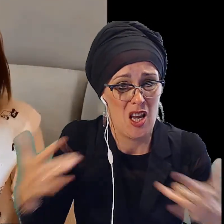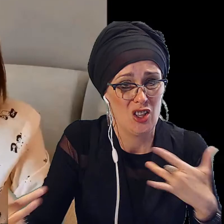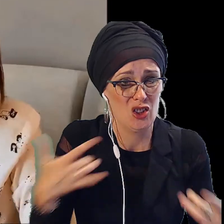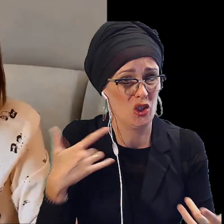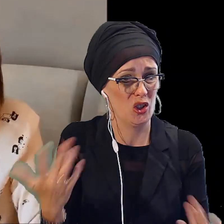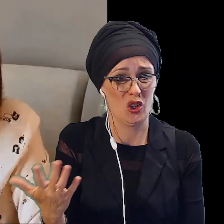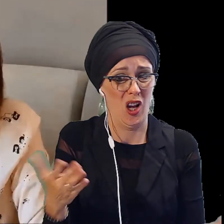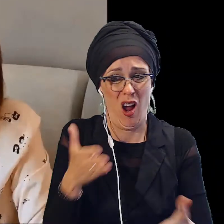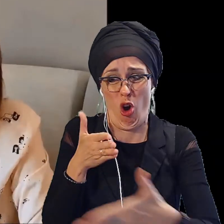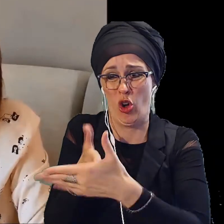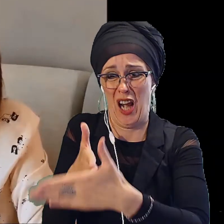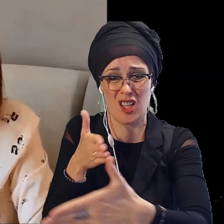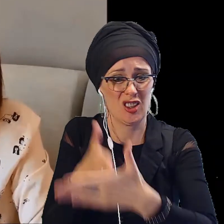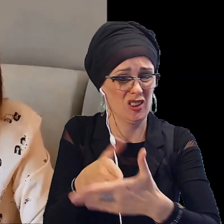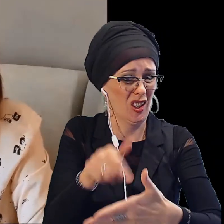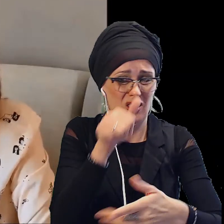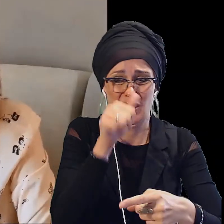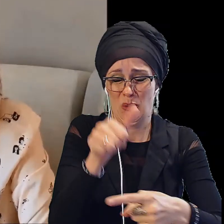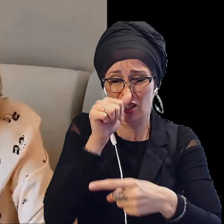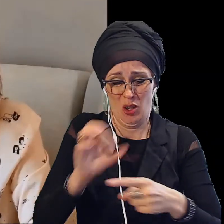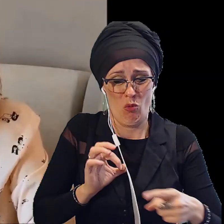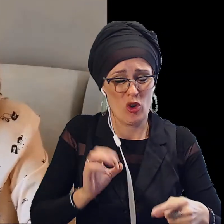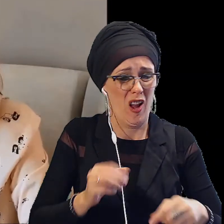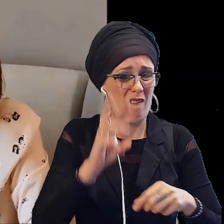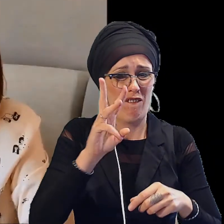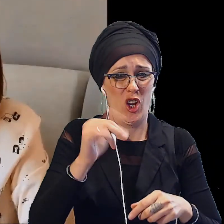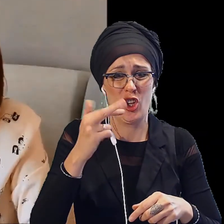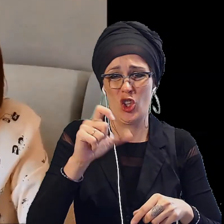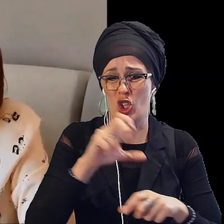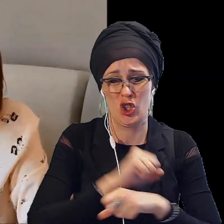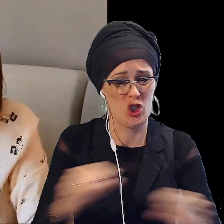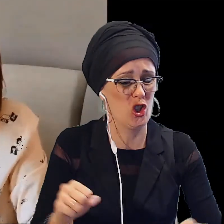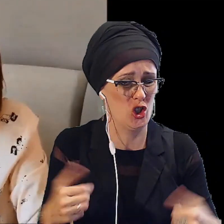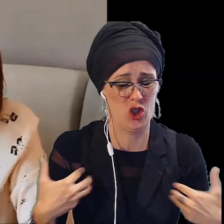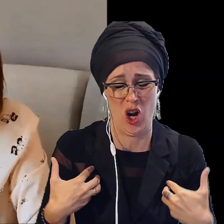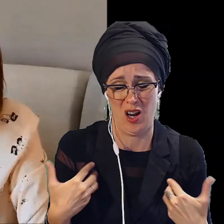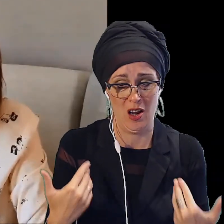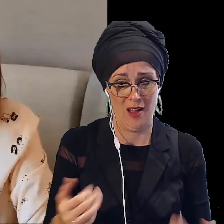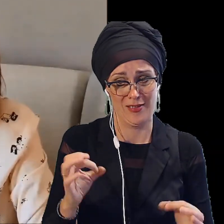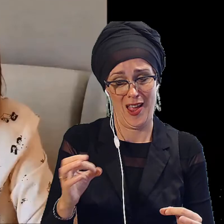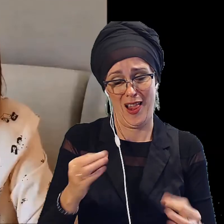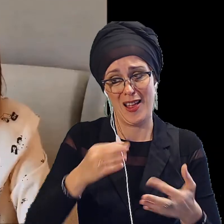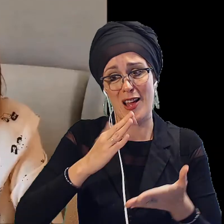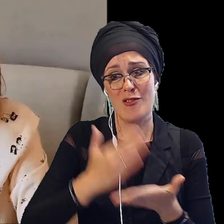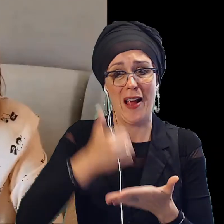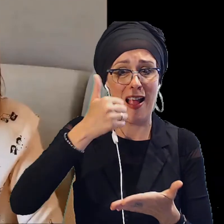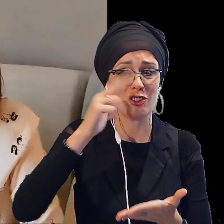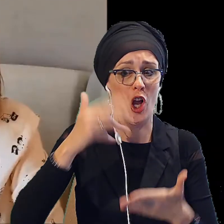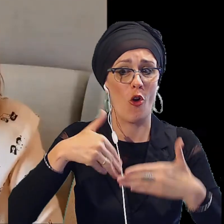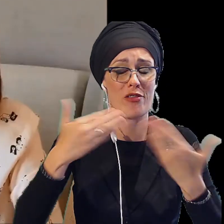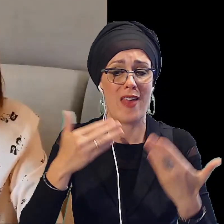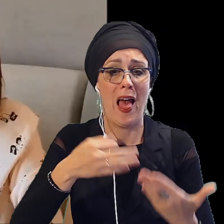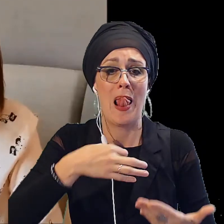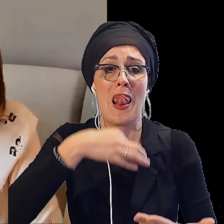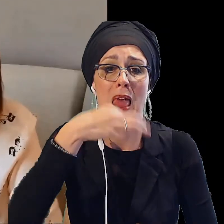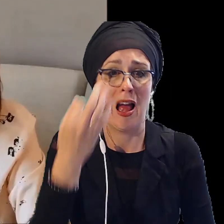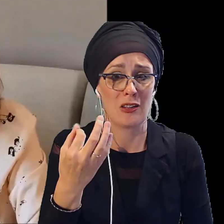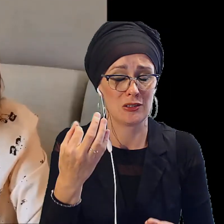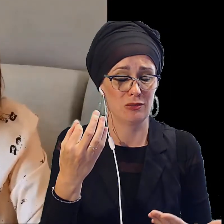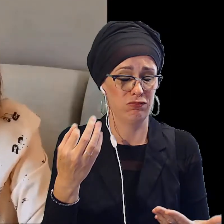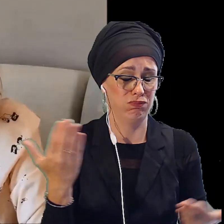ogranicza, wyniszcza Twój organizm. Z dnia na dzień czujesz się lepiej, pozbywasz się ogromnego